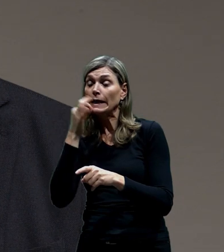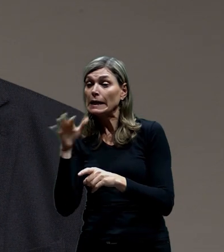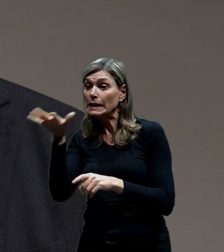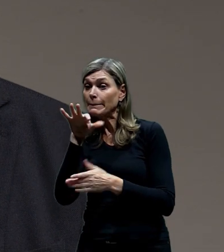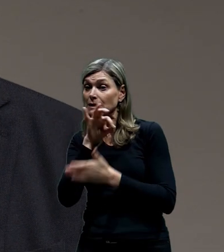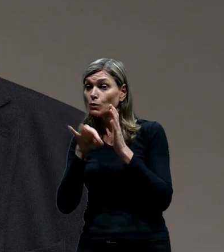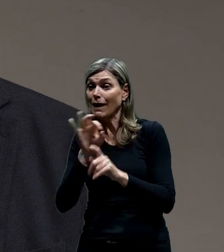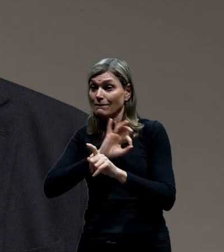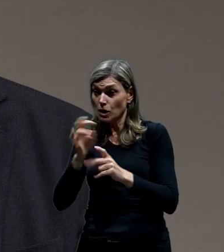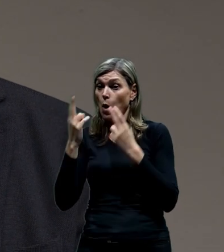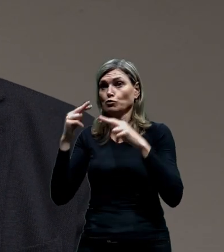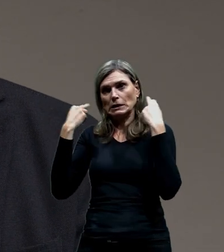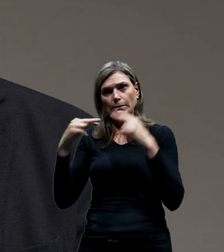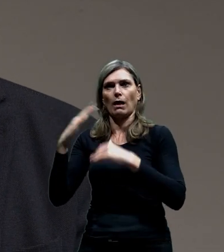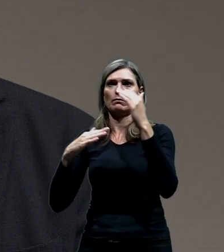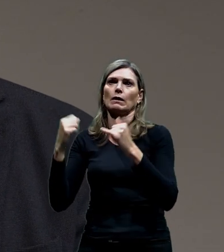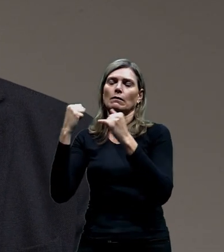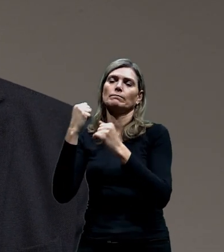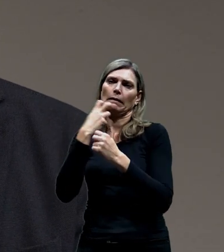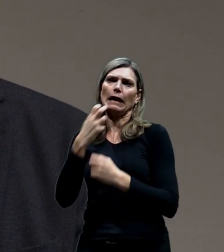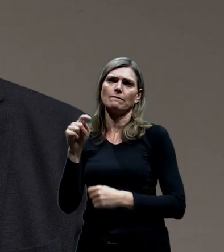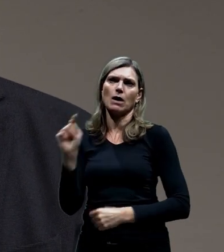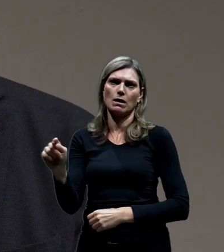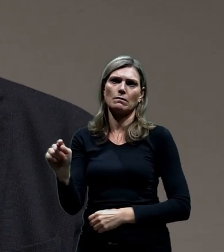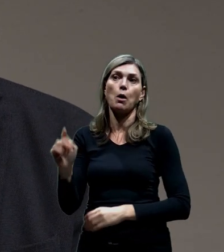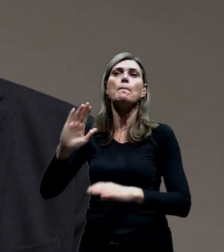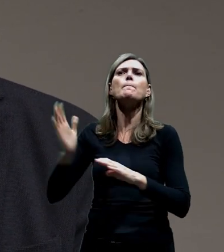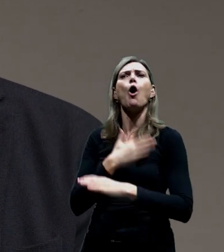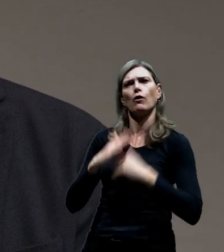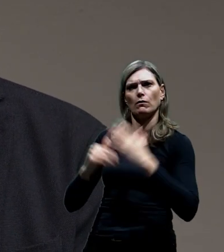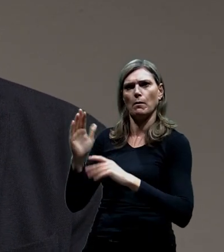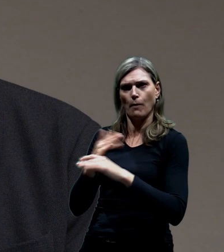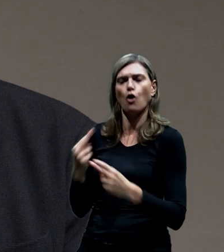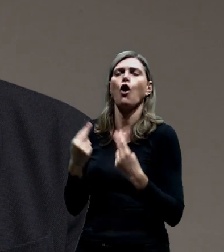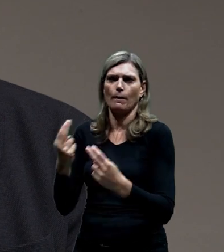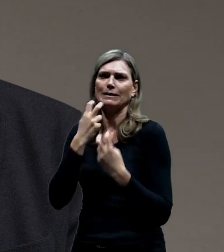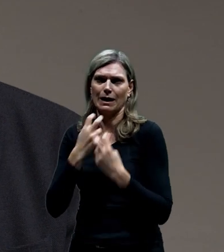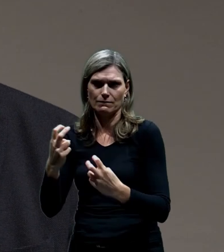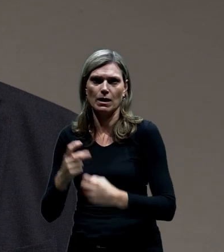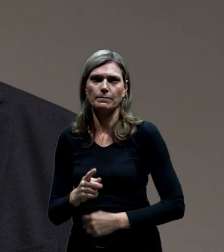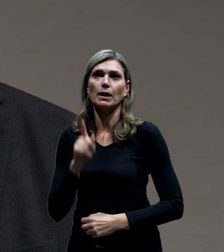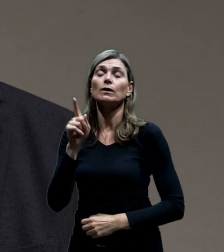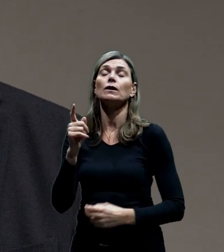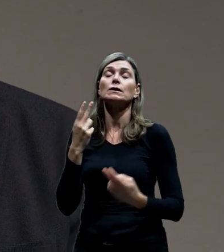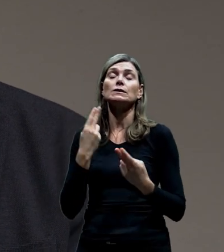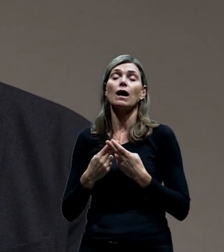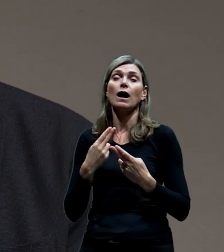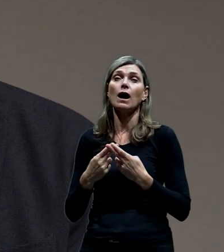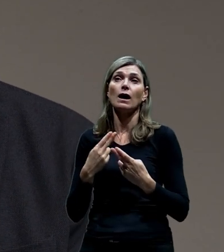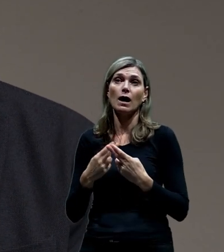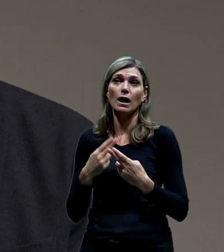umožnili po této výstavbě. Určitě bude zásadním pro ta